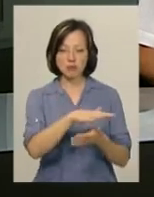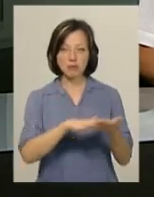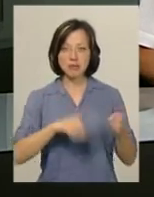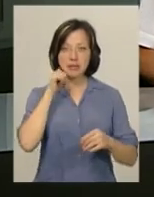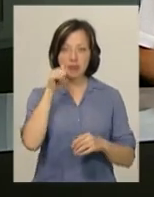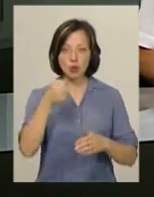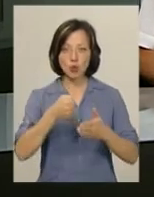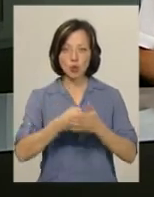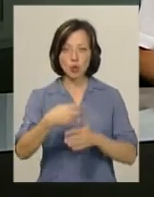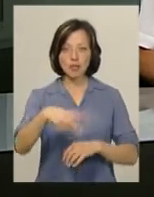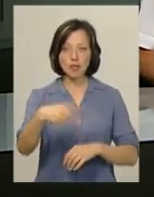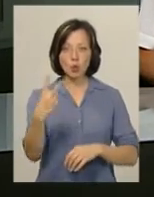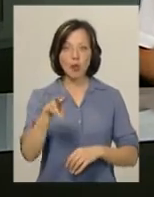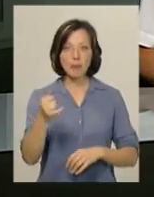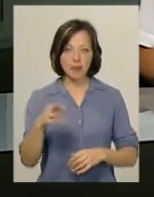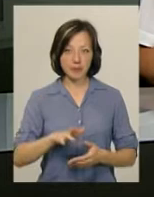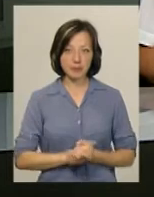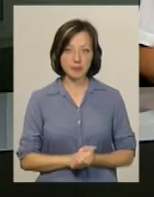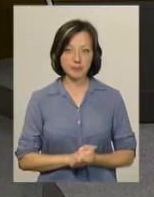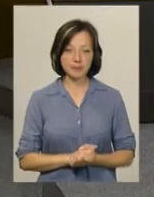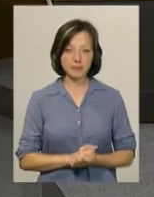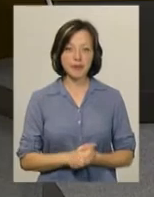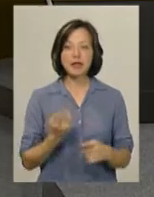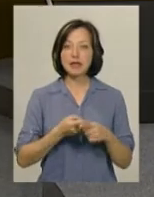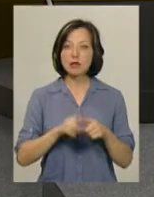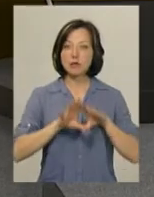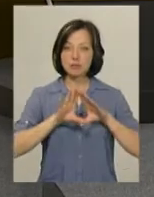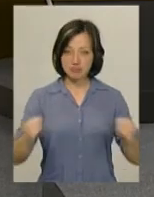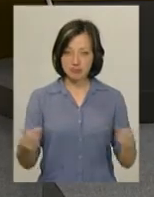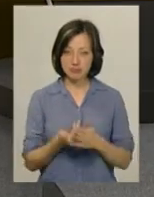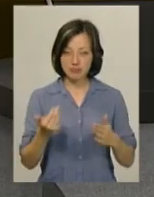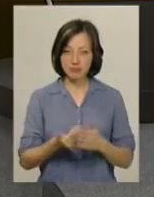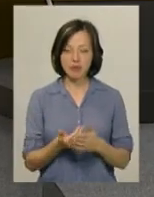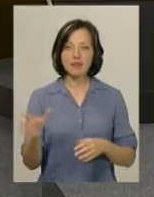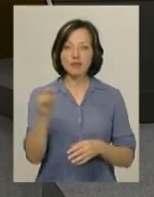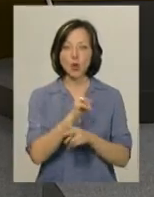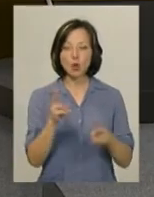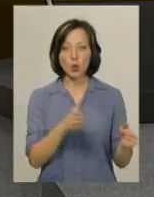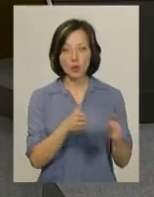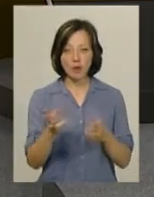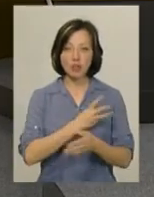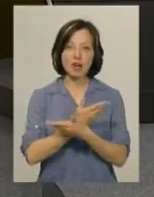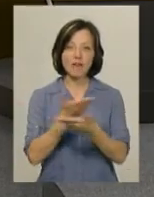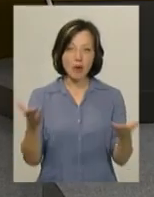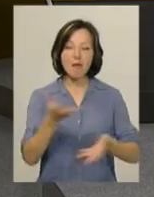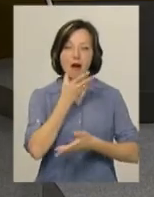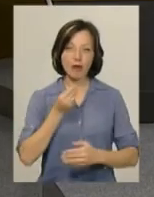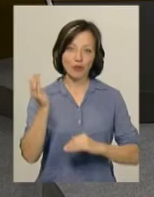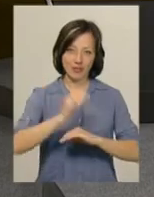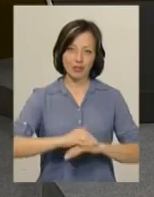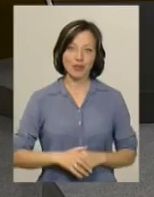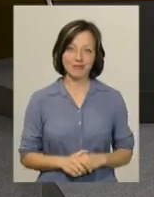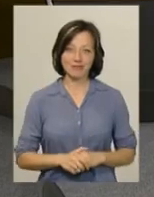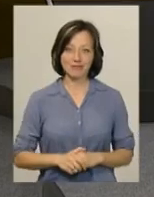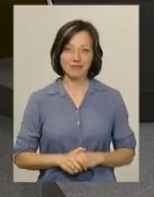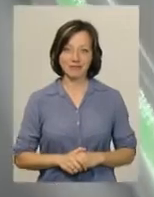від завтра і до 22 липня. На цьому наш випуск завершено. Всі, хто його готував, бажають вам гарного вечора.